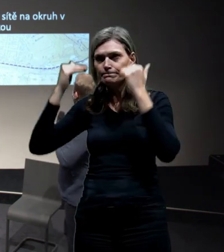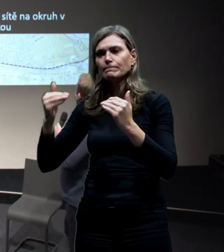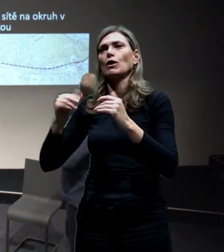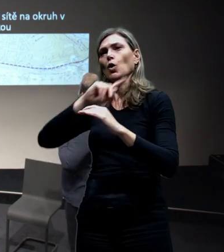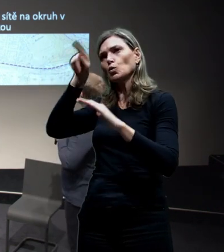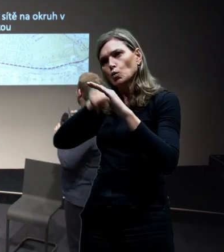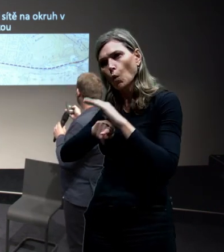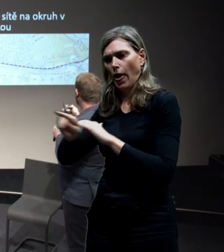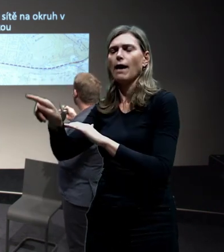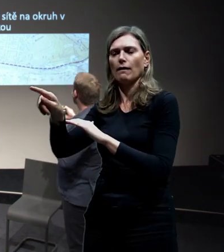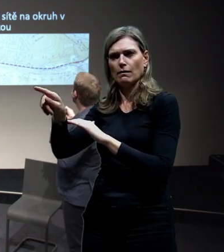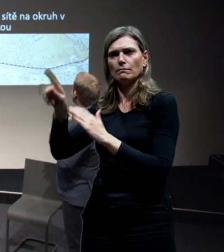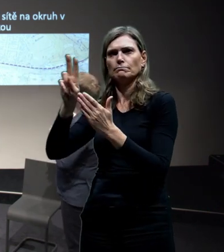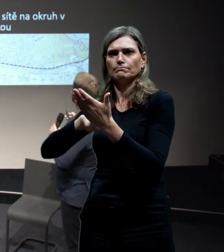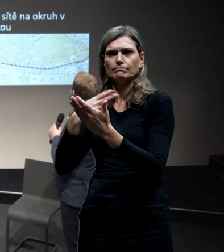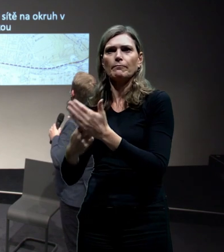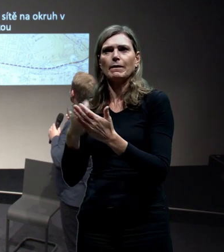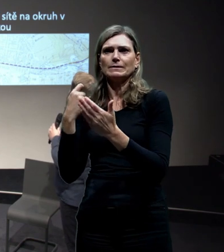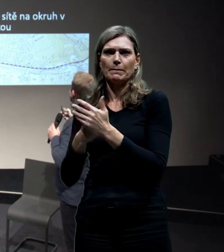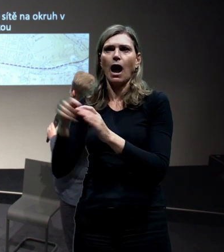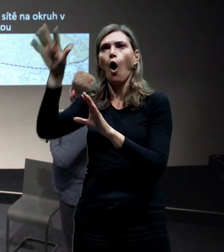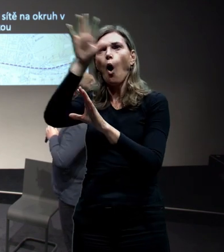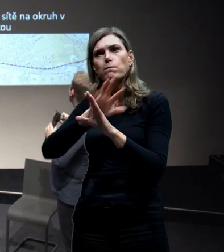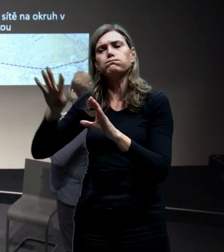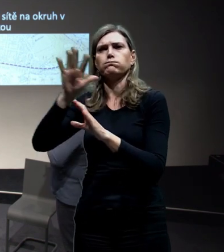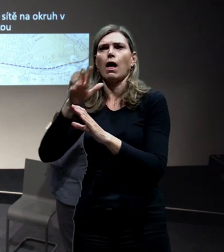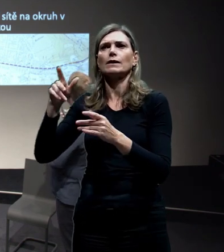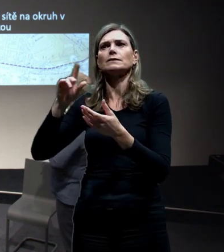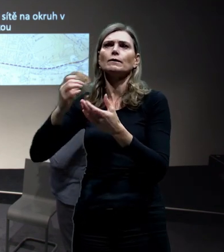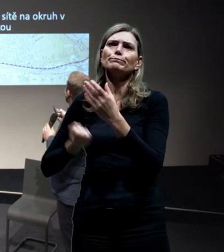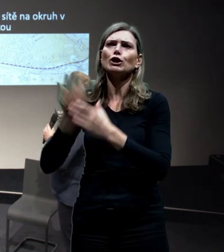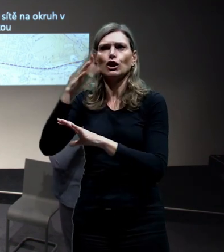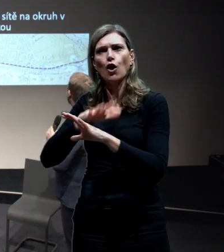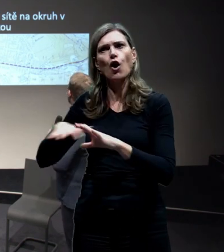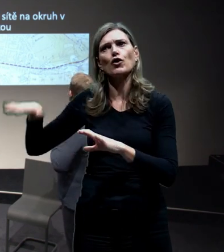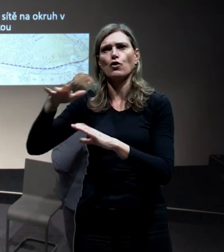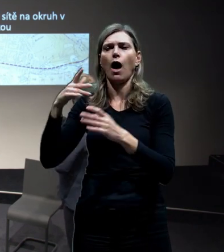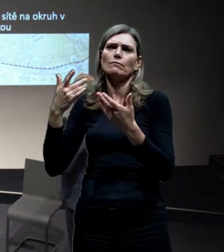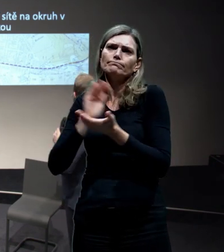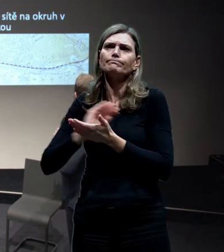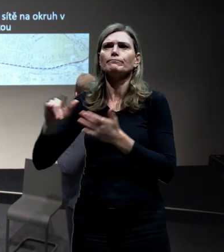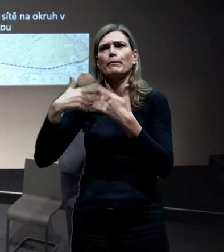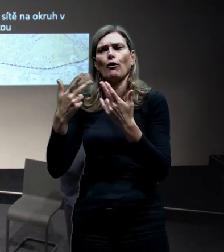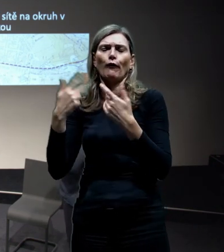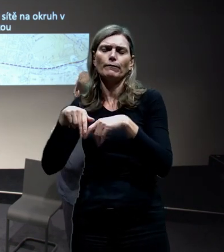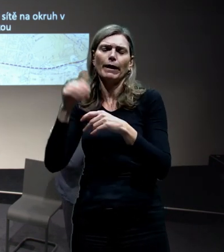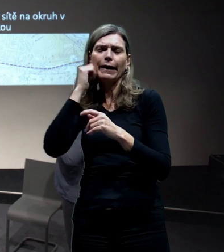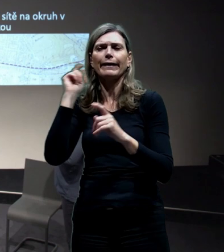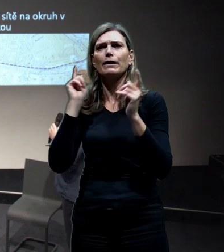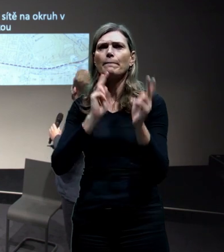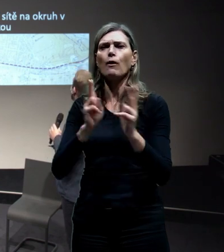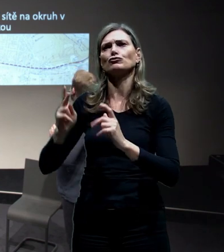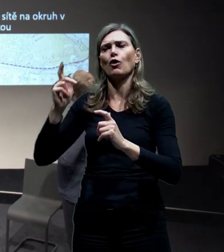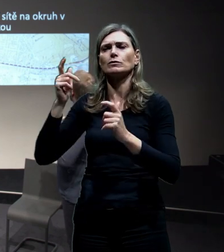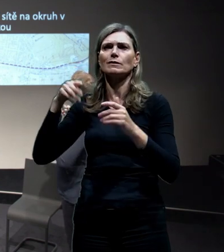celé to území, tudíž tu významnou oblast krajinářskou i zároveň rekreáční pro celou oblast sídliště